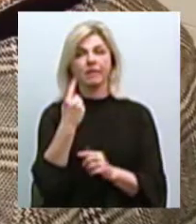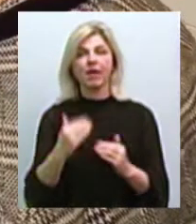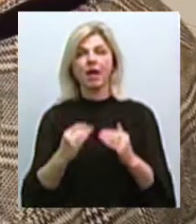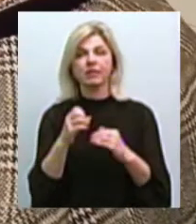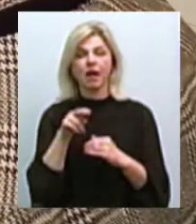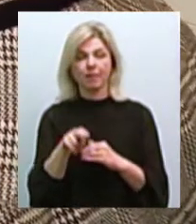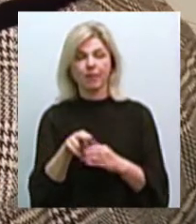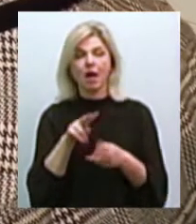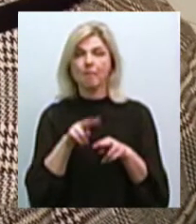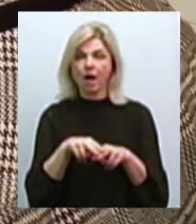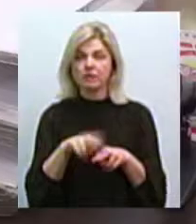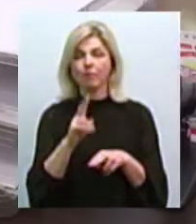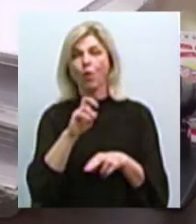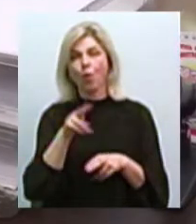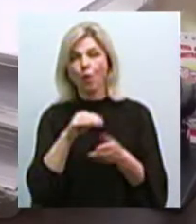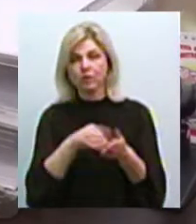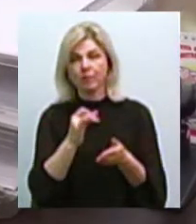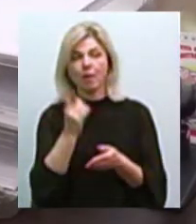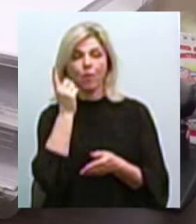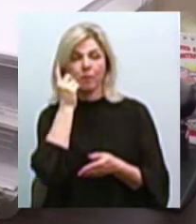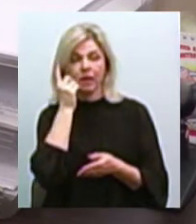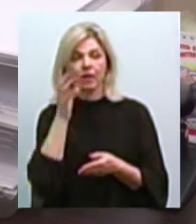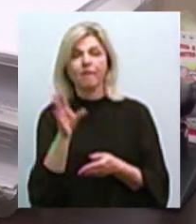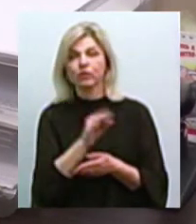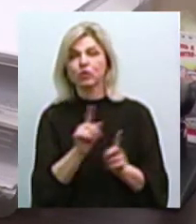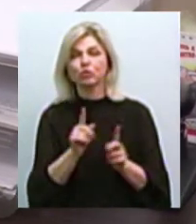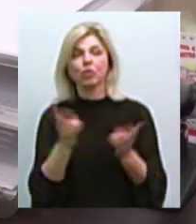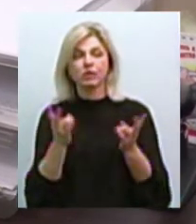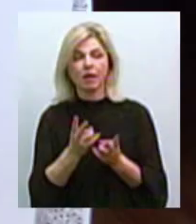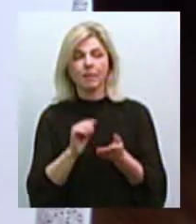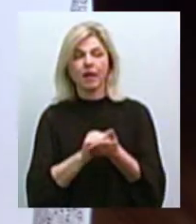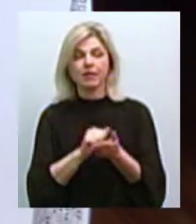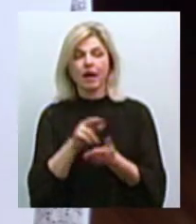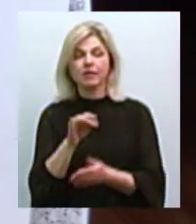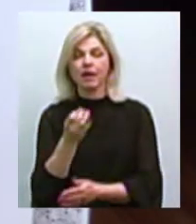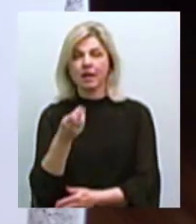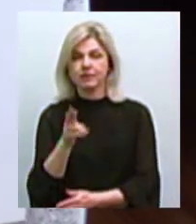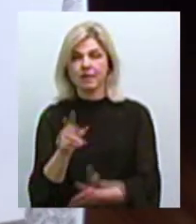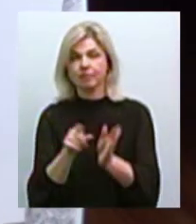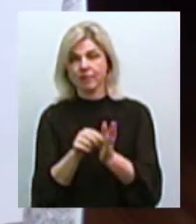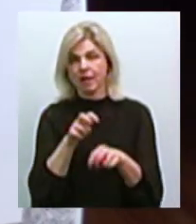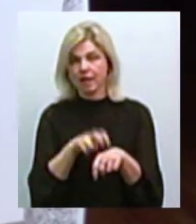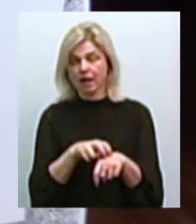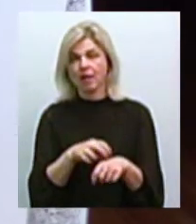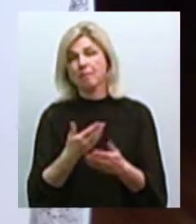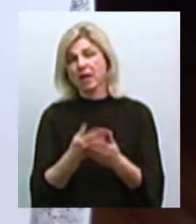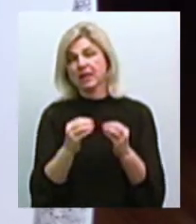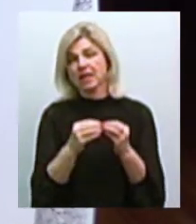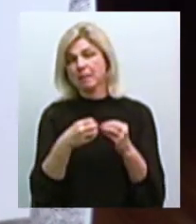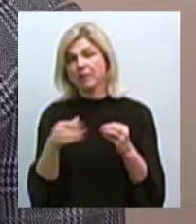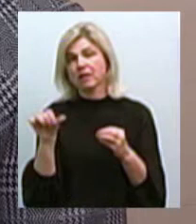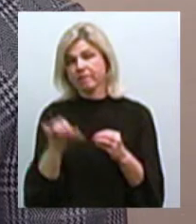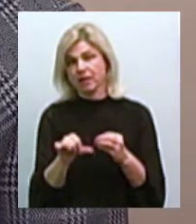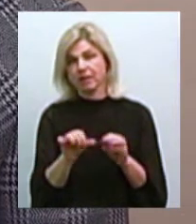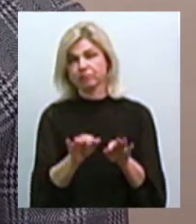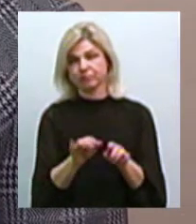Паспорт, ідентифікаційний код та мобільний телефон. Все, що необхідно, аби заключити декларацію з лікарем. Процедура займає 10-15 хвилин.